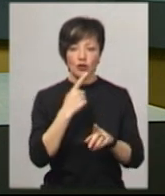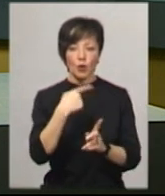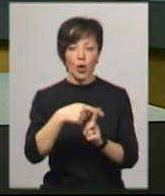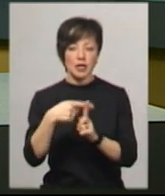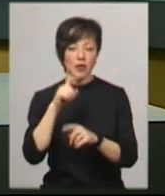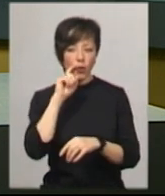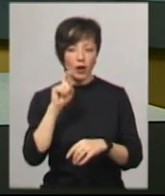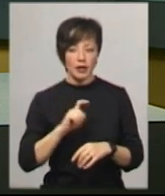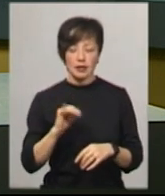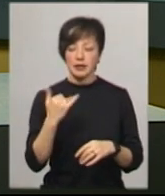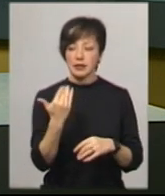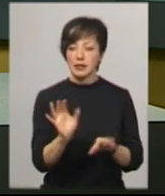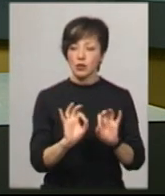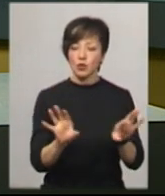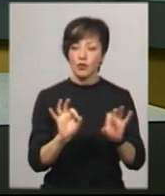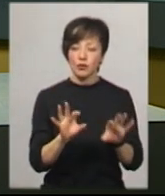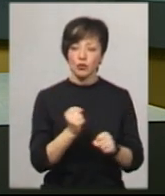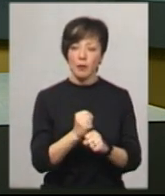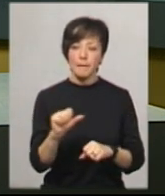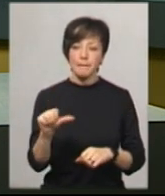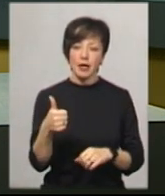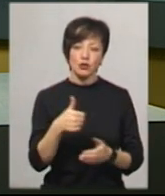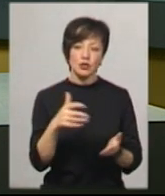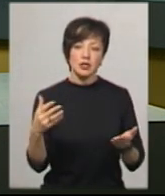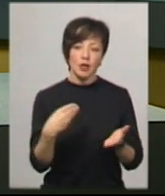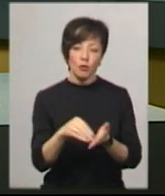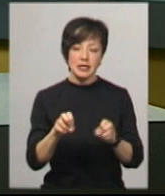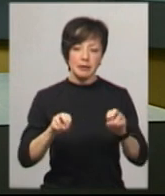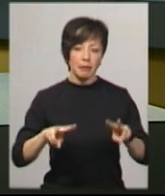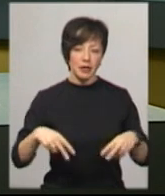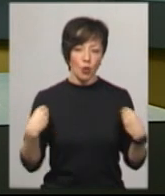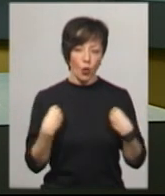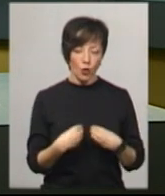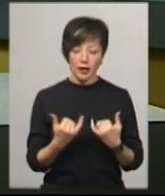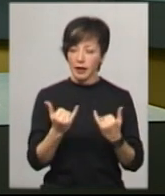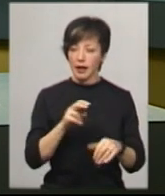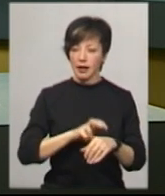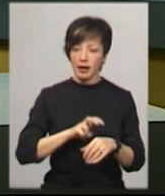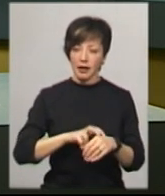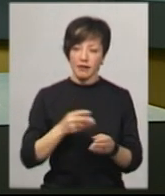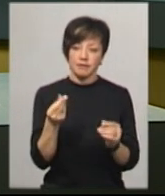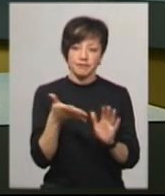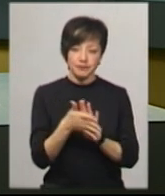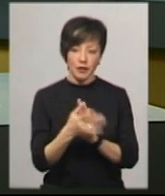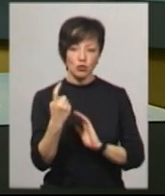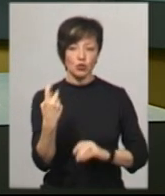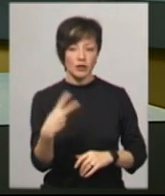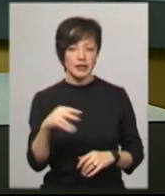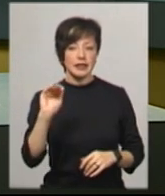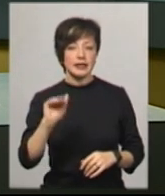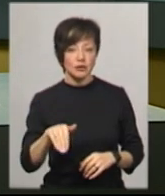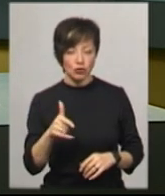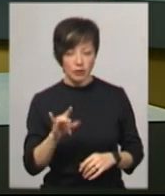України. За словами, Анни зроблено першу закупівлю спецодягу для лікарів. На це витратили 120 тисяч